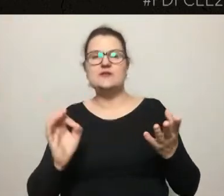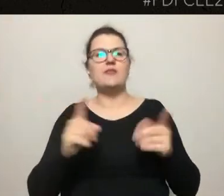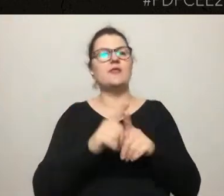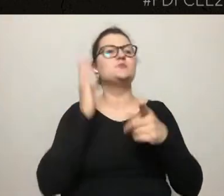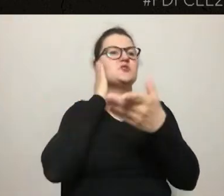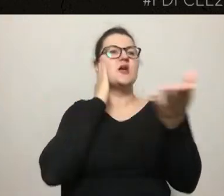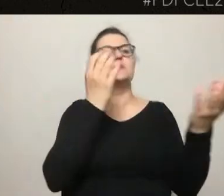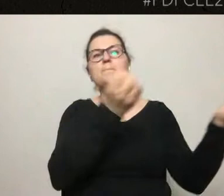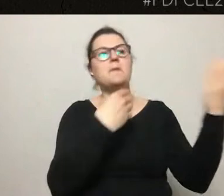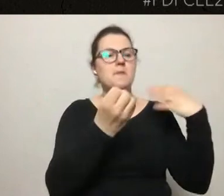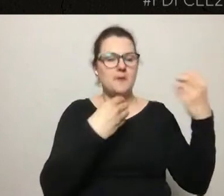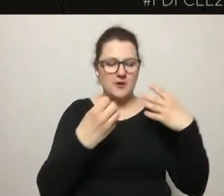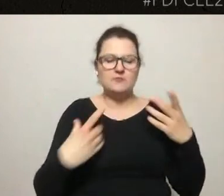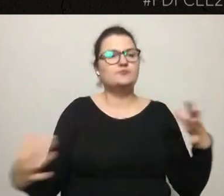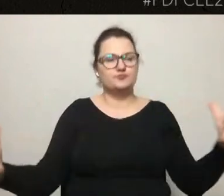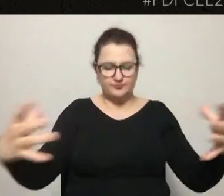projektu.